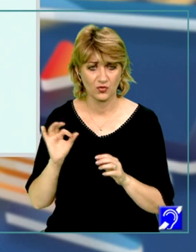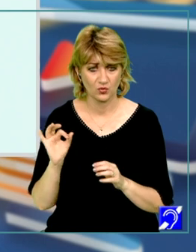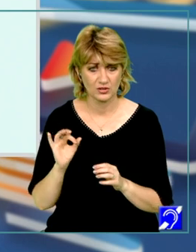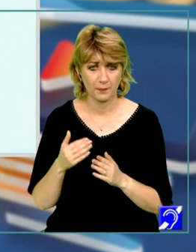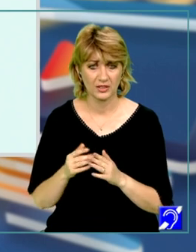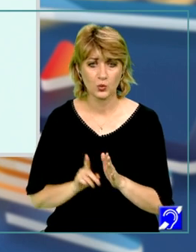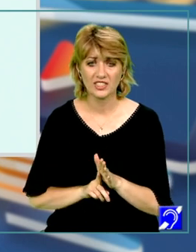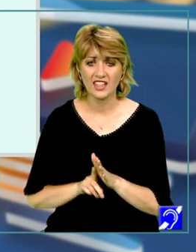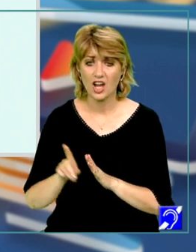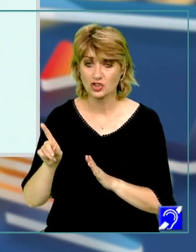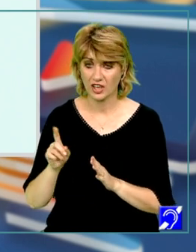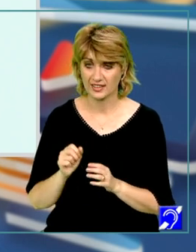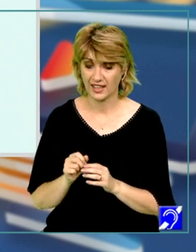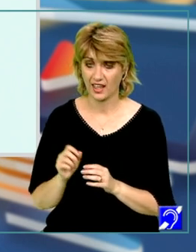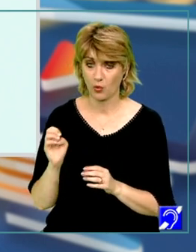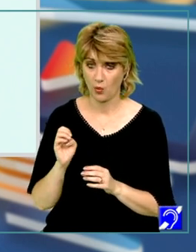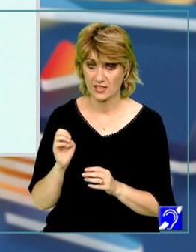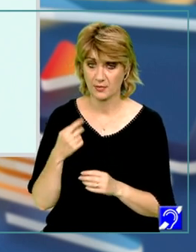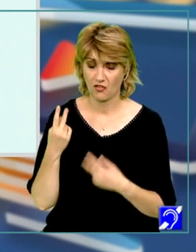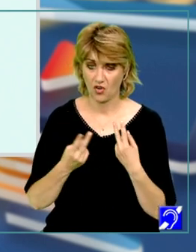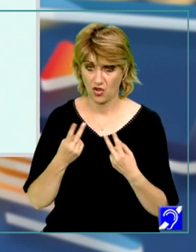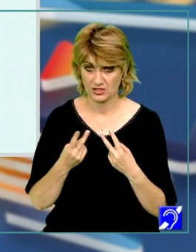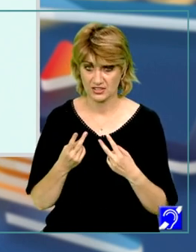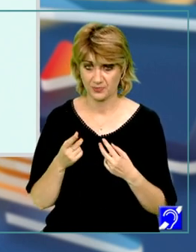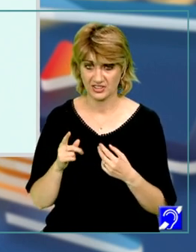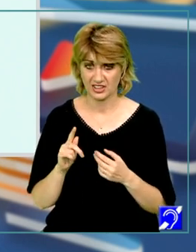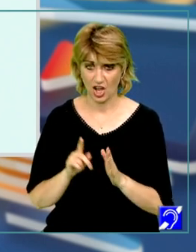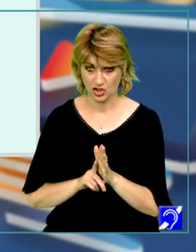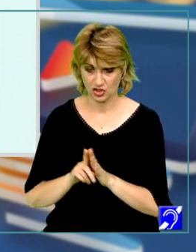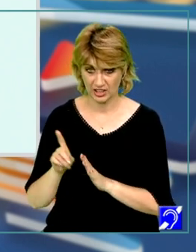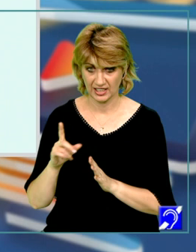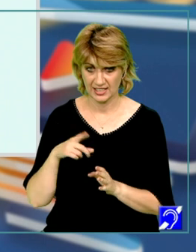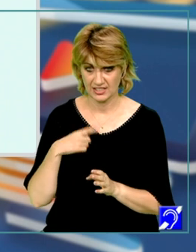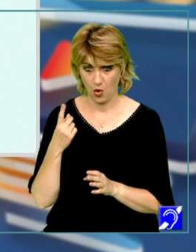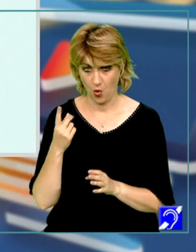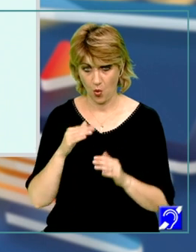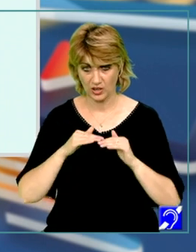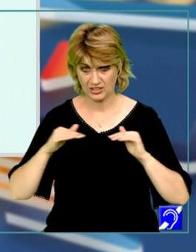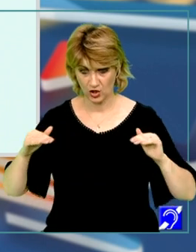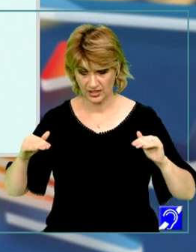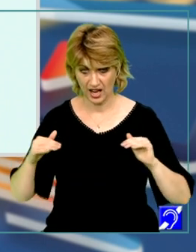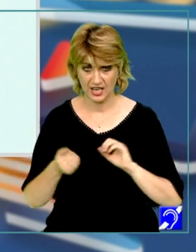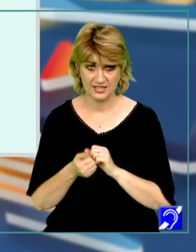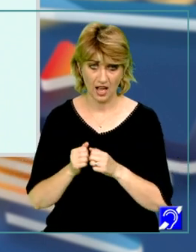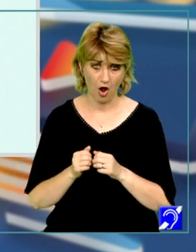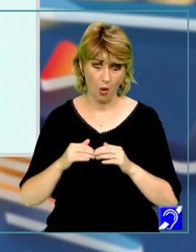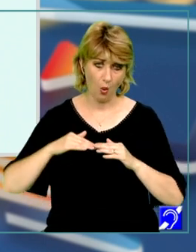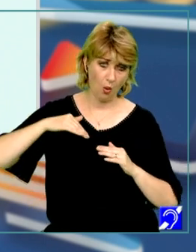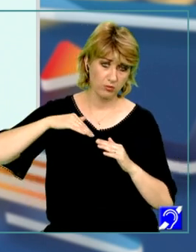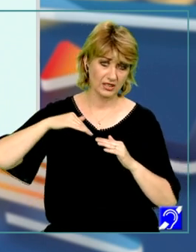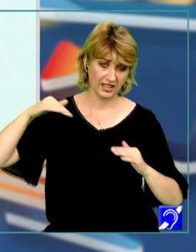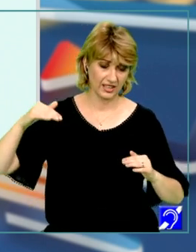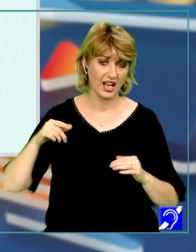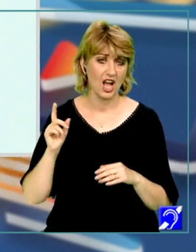tangentă, ecuația pe care o vom folosi în cazul în care tangenta, presupunem că este una orizontală sau oblică, este